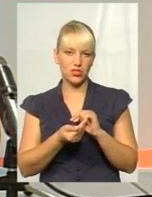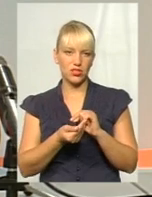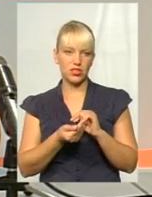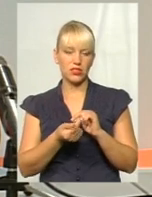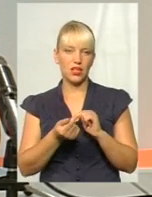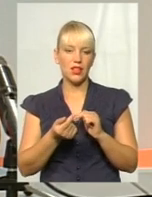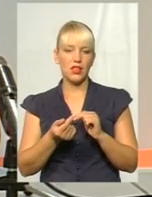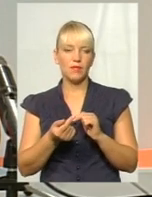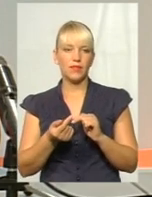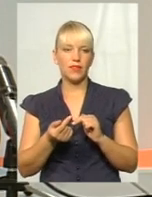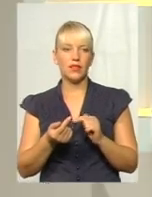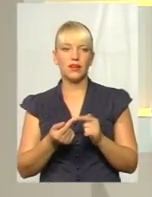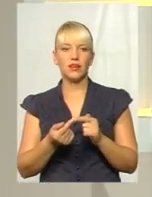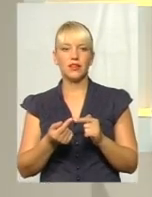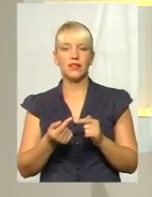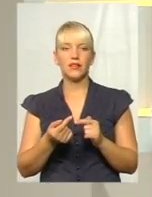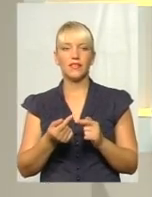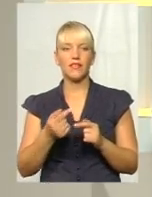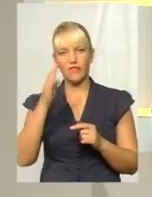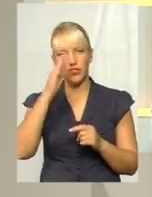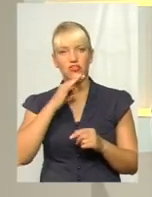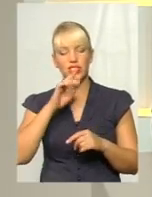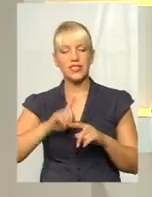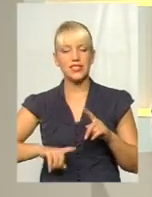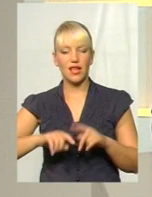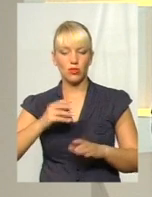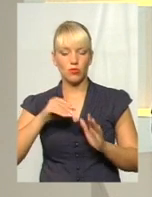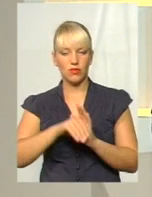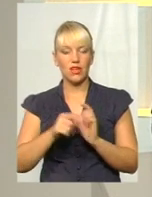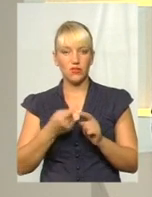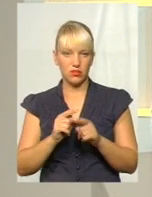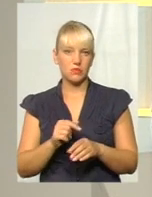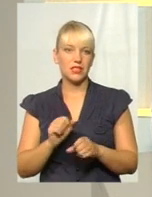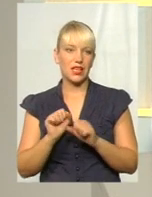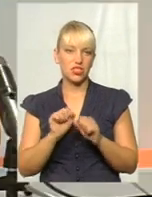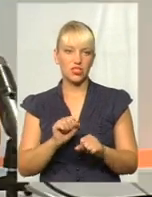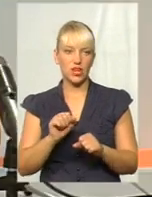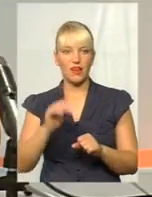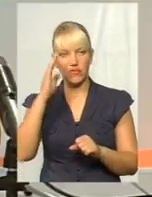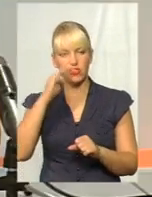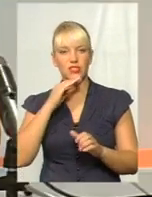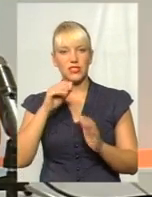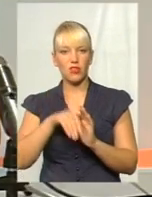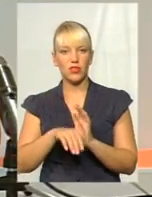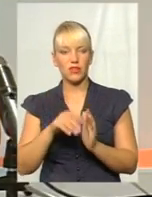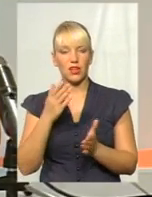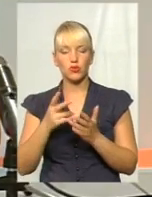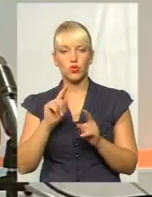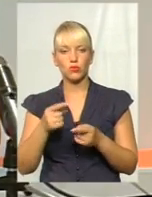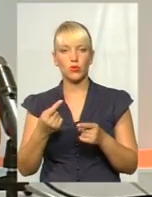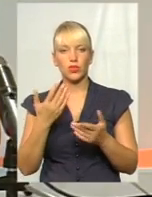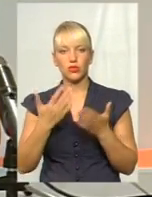на противагу вітчизняному інвестору. Тобто вона цим самим і захищає вітчизняного інвестора. Чому? Тому що, якщо ми візьмемо, наприклад,